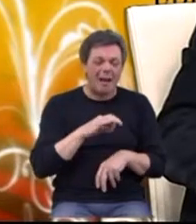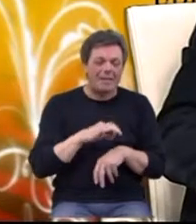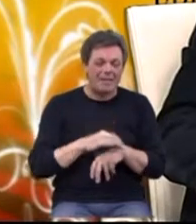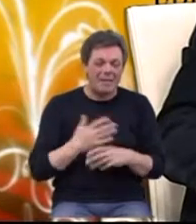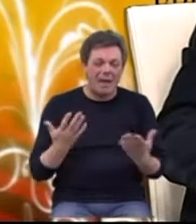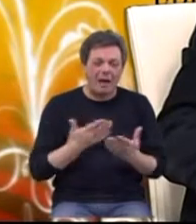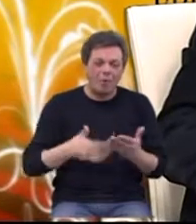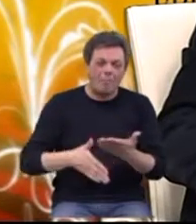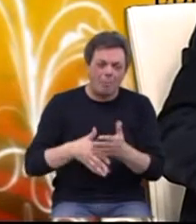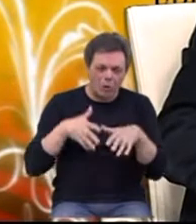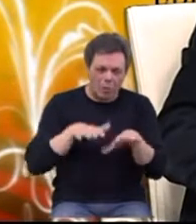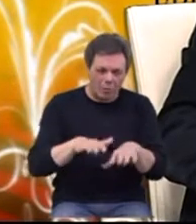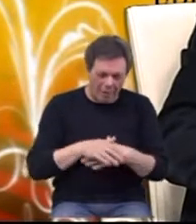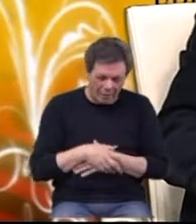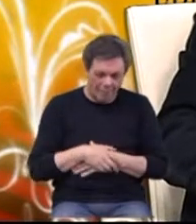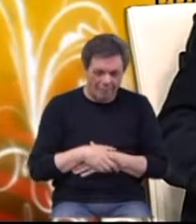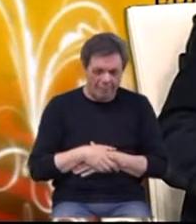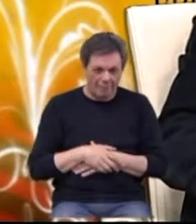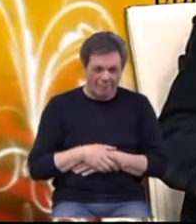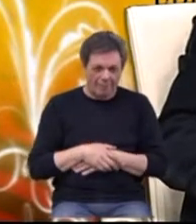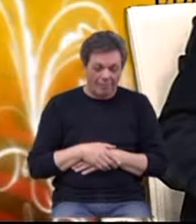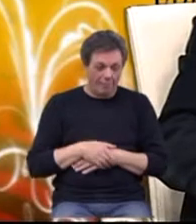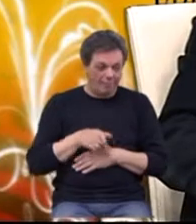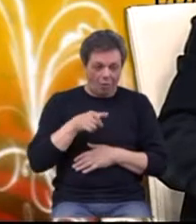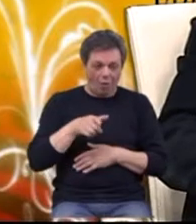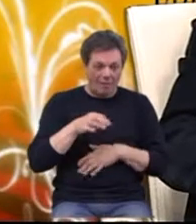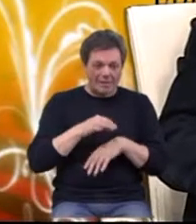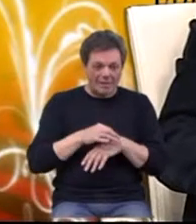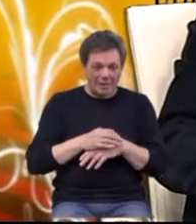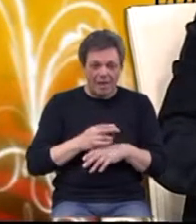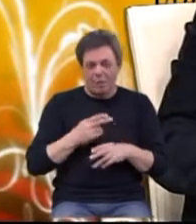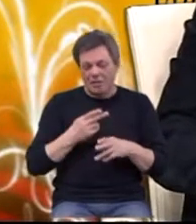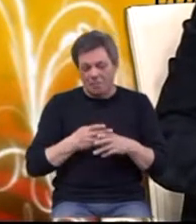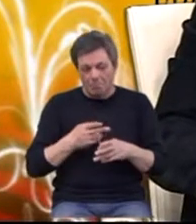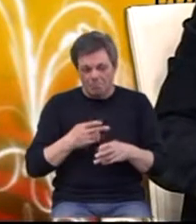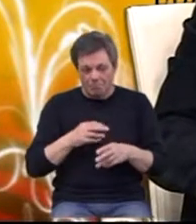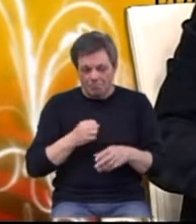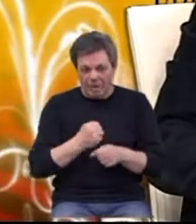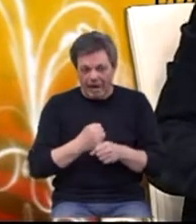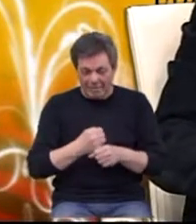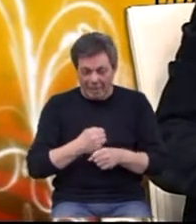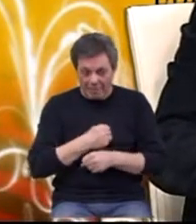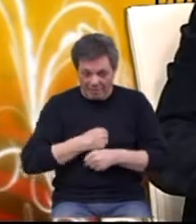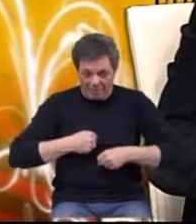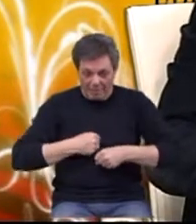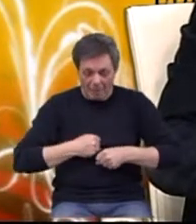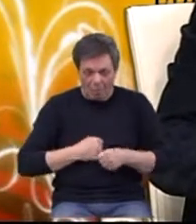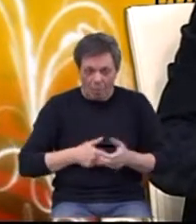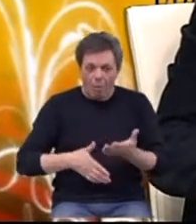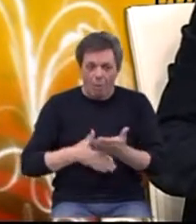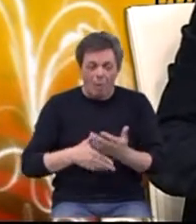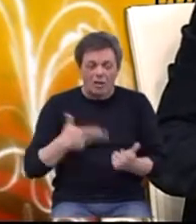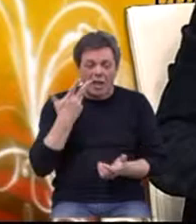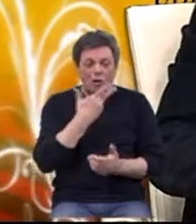koja pomaže ljudima. A ova medicina koja se bavi lječenjem debljine, danas pomaže